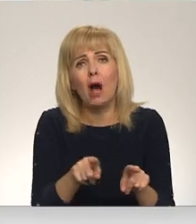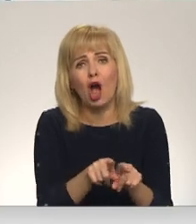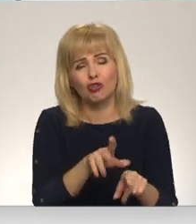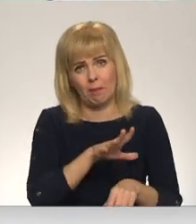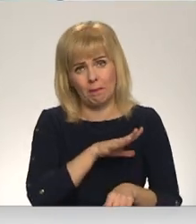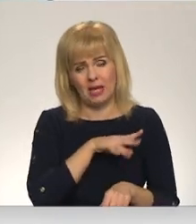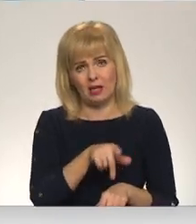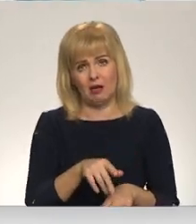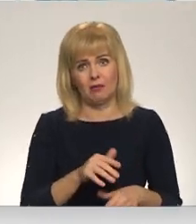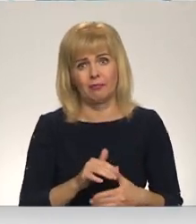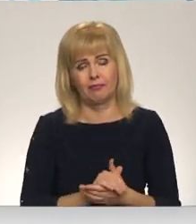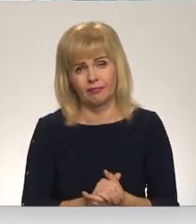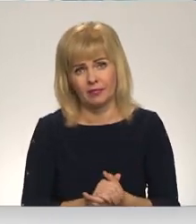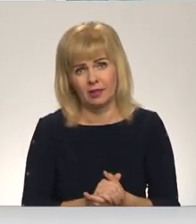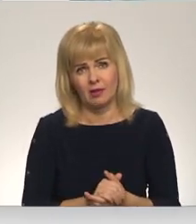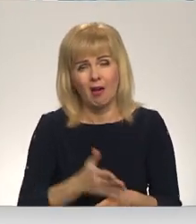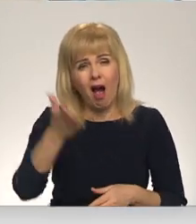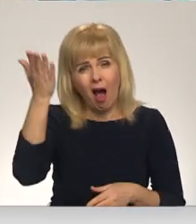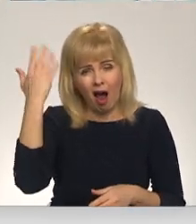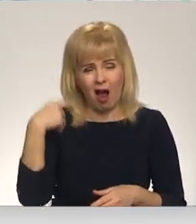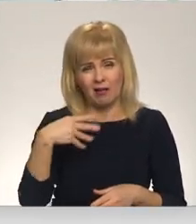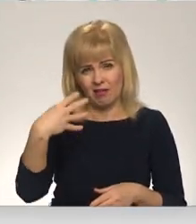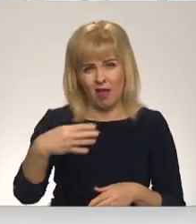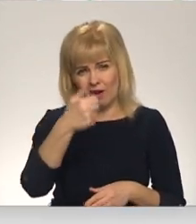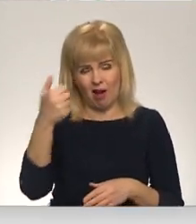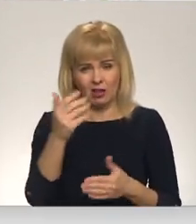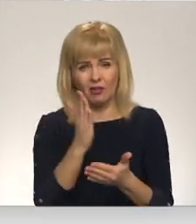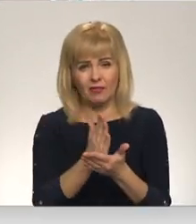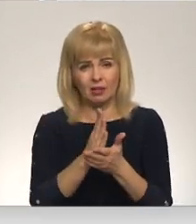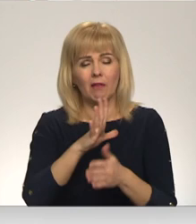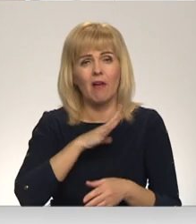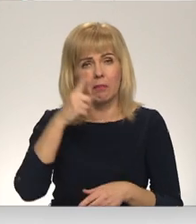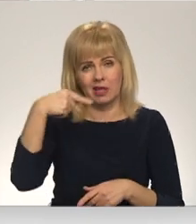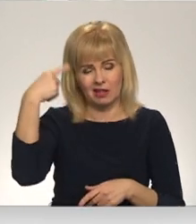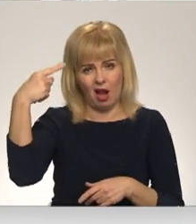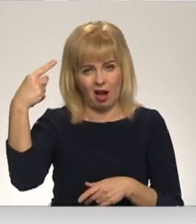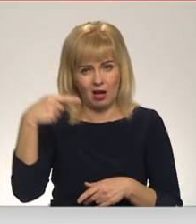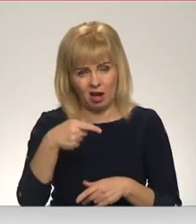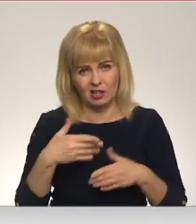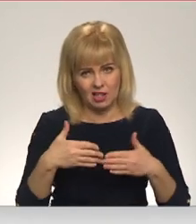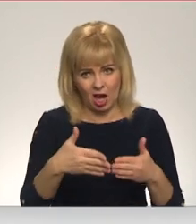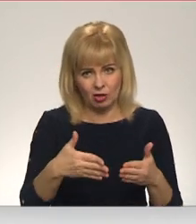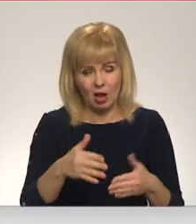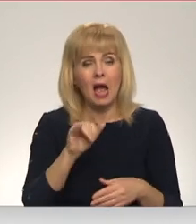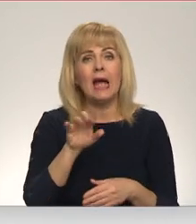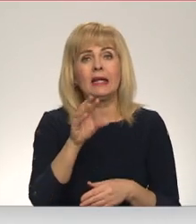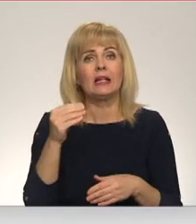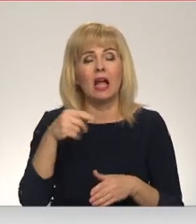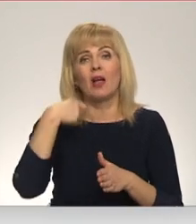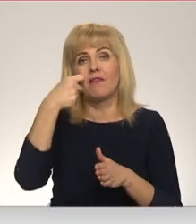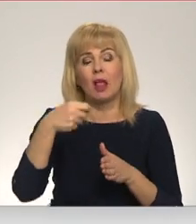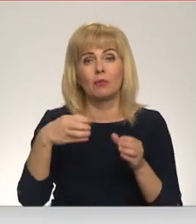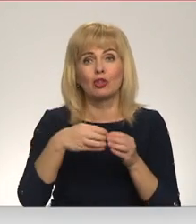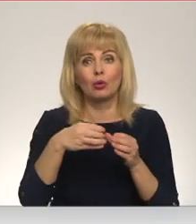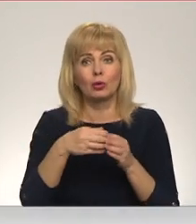90. gadu vidū bija vēl trakāki tie ceļi. Irēna arī mūsu filmēšanas